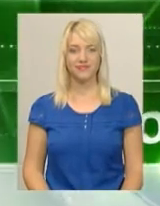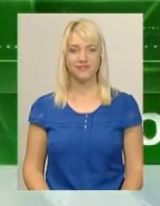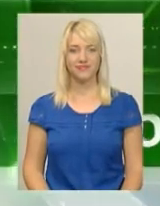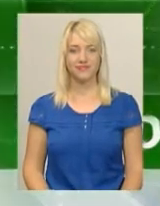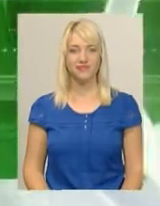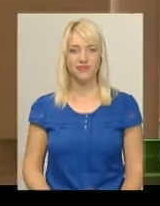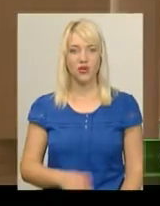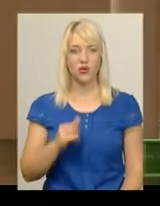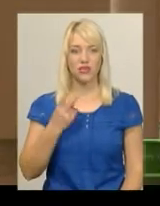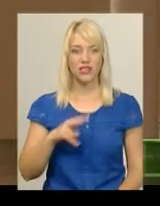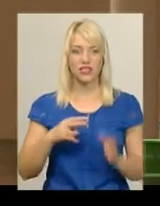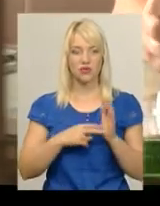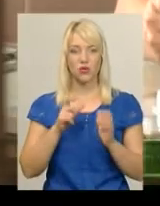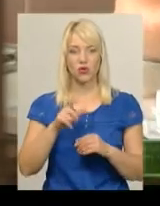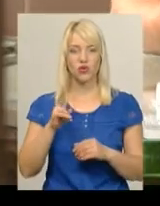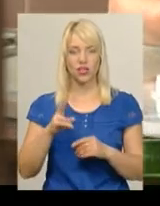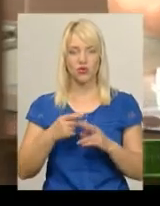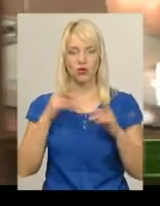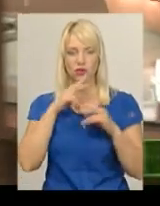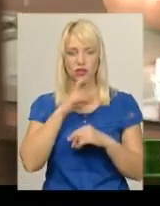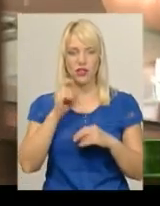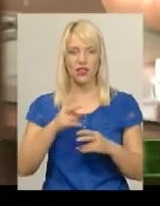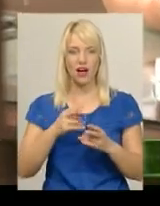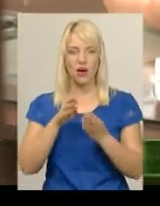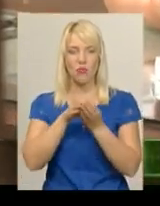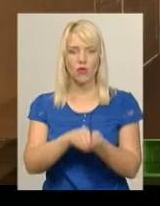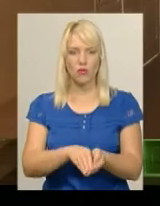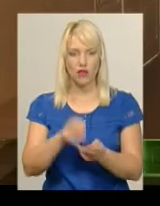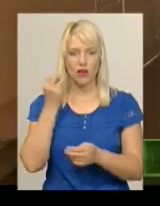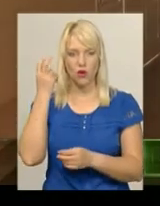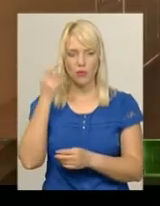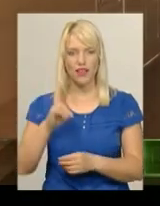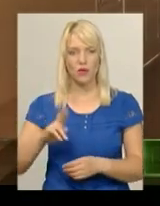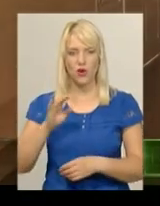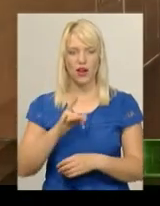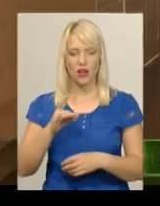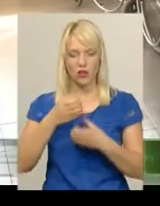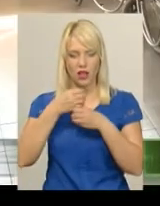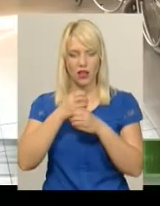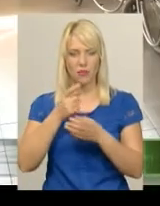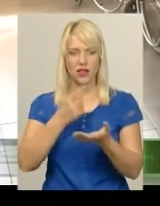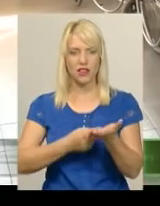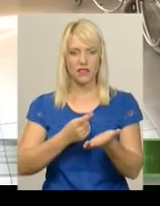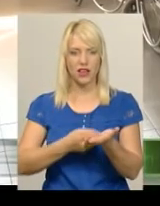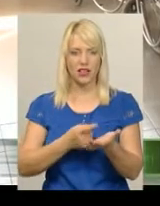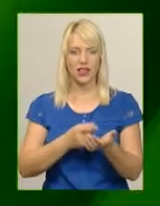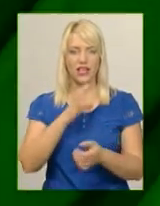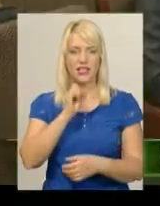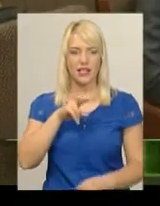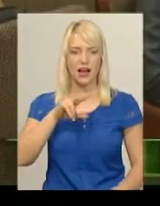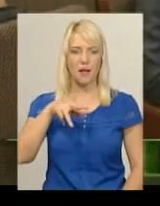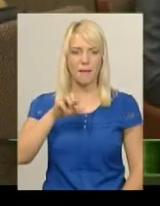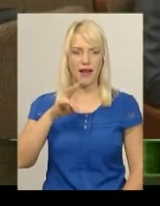У 27 людей, які утруїлися на поминальних обідах у Ярмоленецькому районі, лабораторно підтвердили діагноз Сальмон-Льоз.